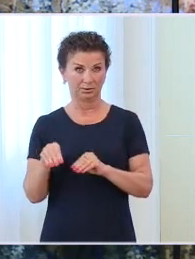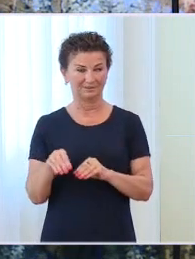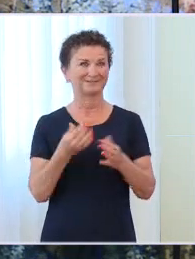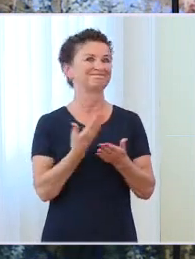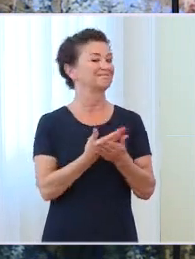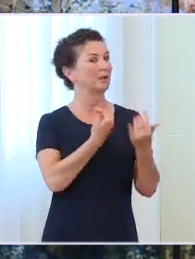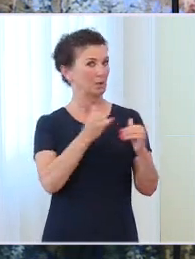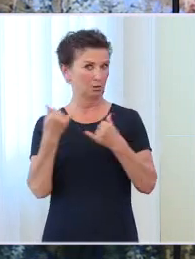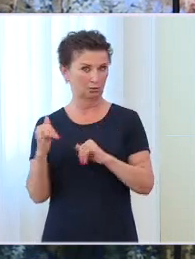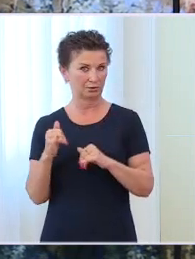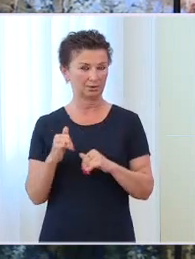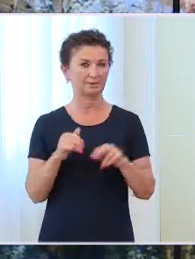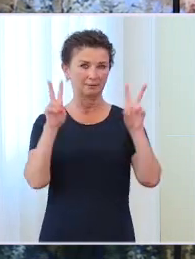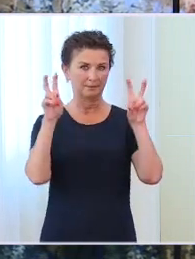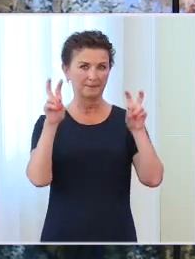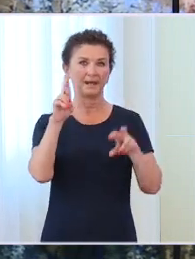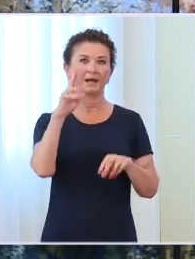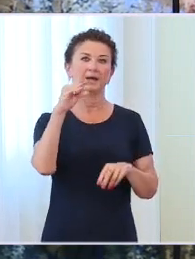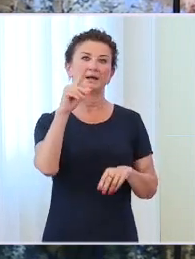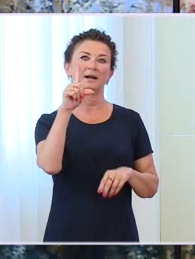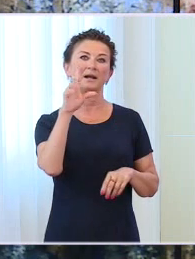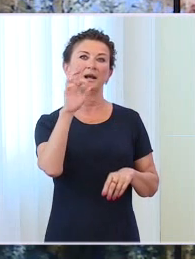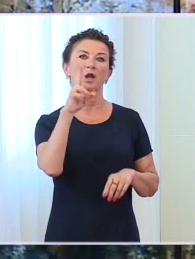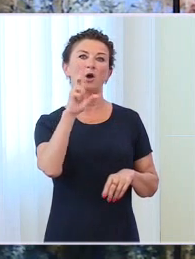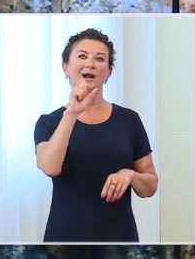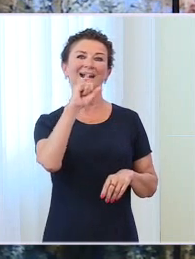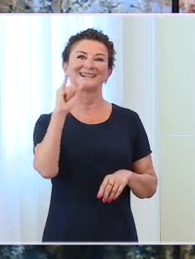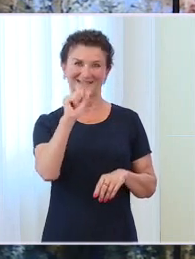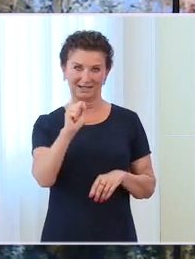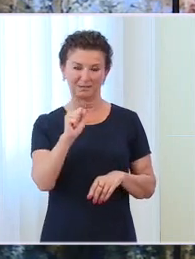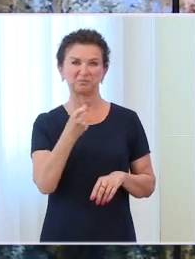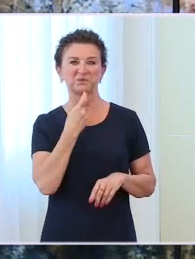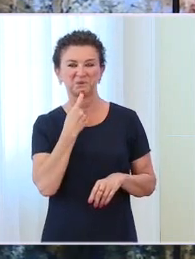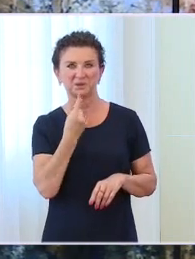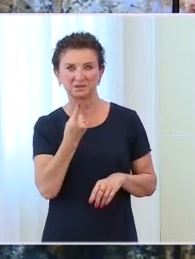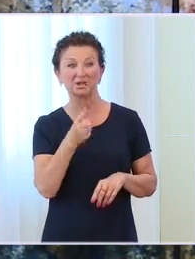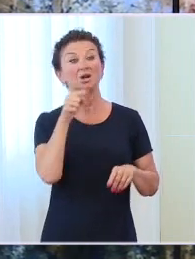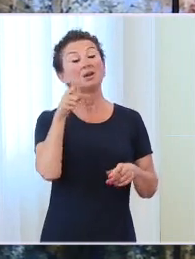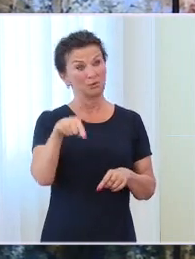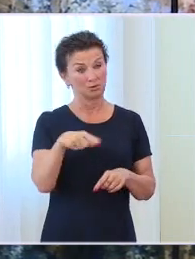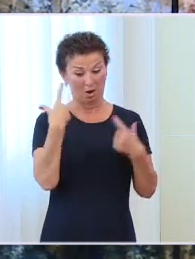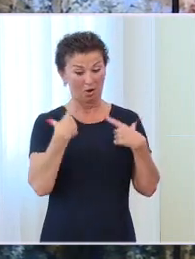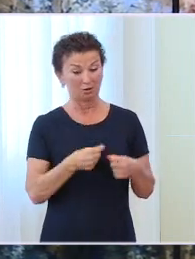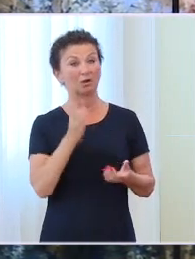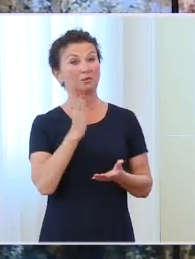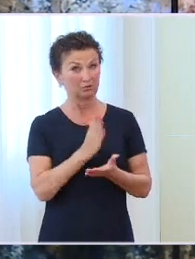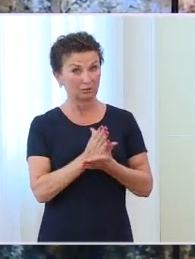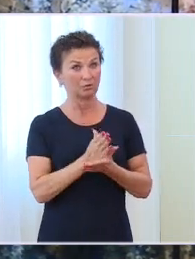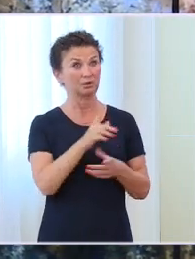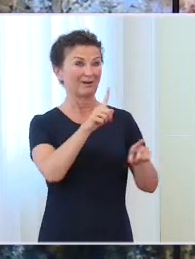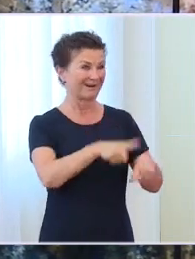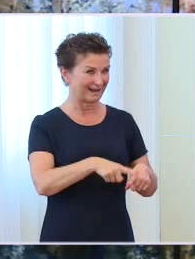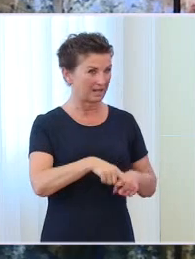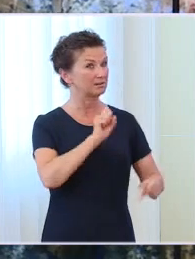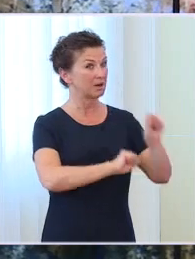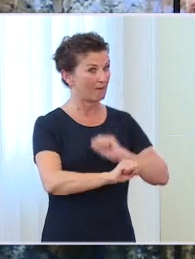że relokacja to są ci, którzy już dotarli np. do Grecji, Włoch. Ci, którzy będą przesiedlani, to będą przesiedlani